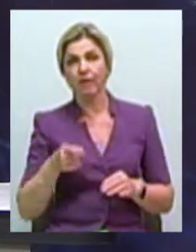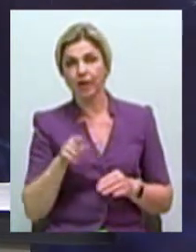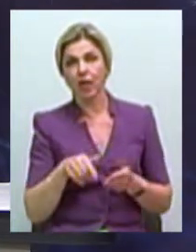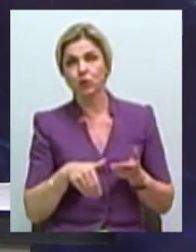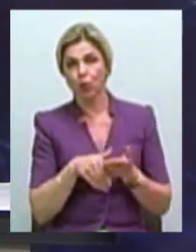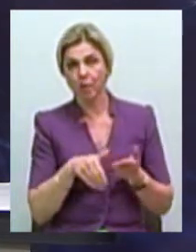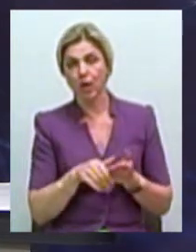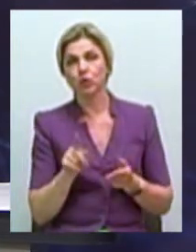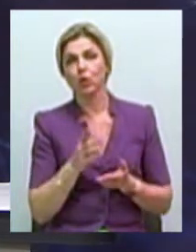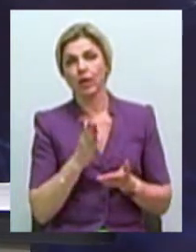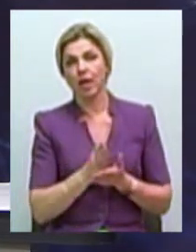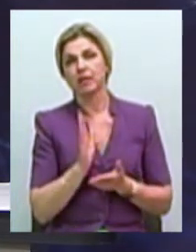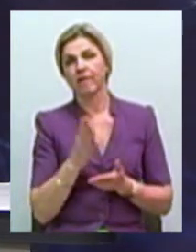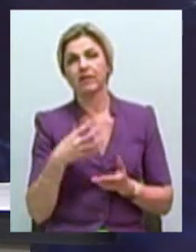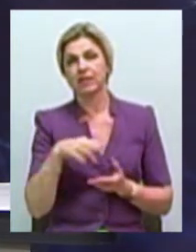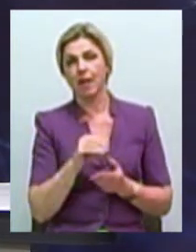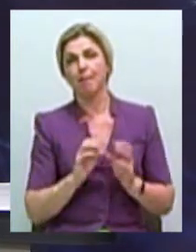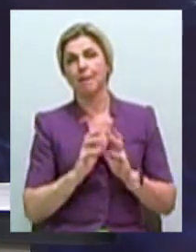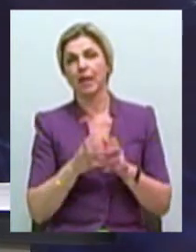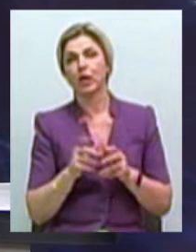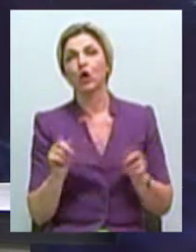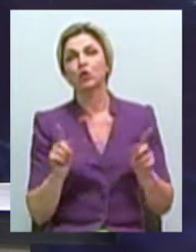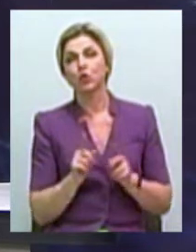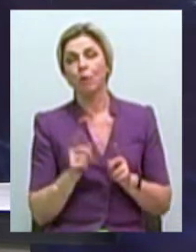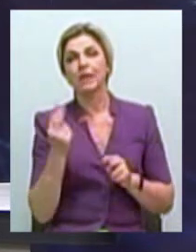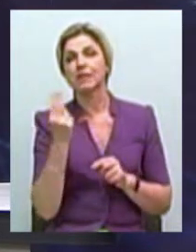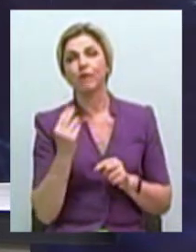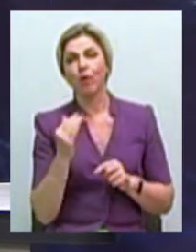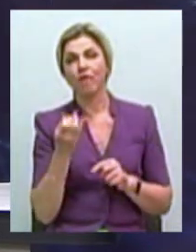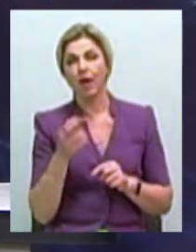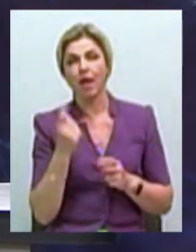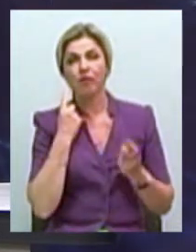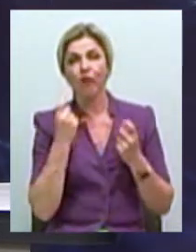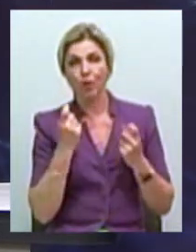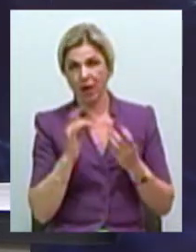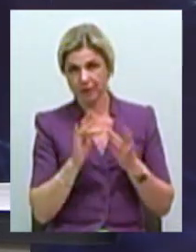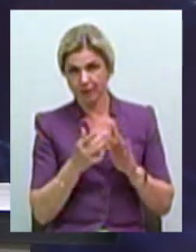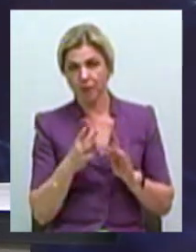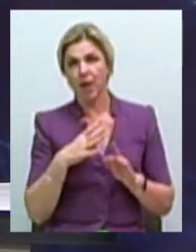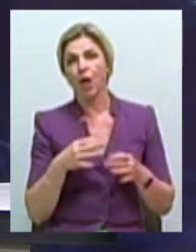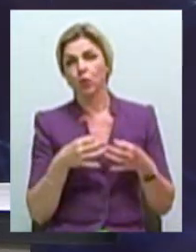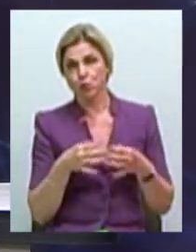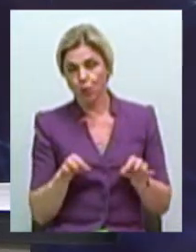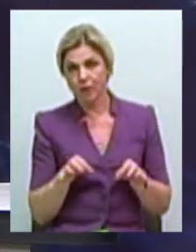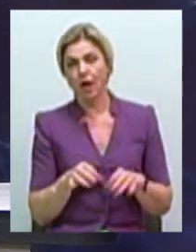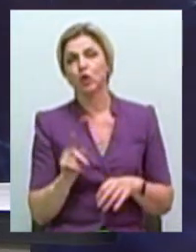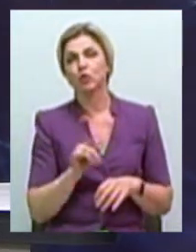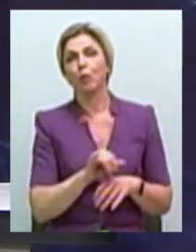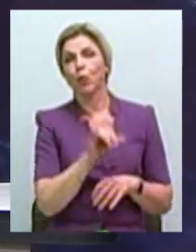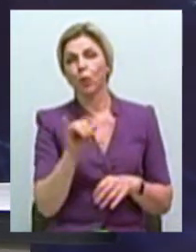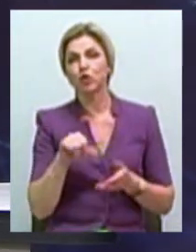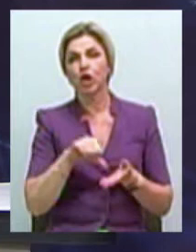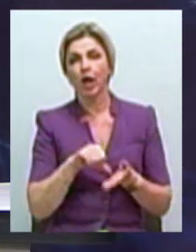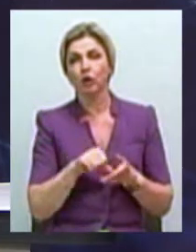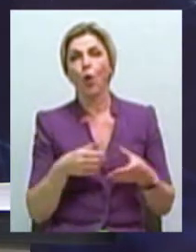є практично в цьому мірі, для того, щоб цифрова інформація була доступна, для того, щоб у членів общини